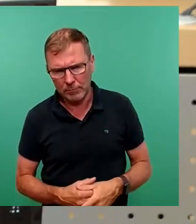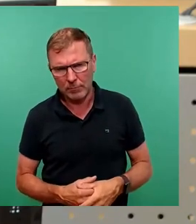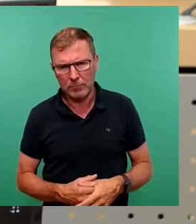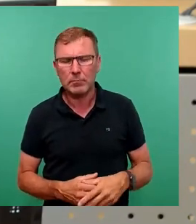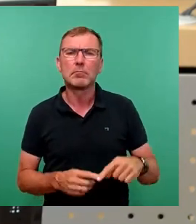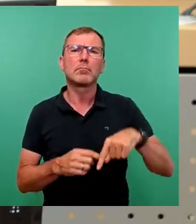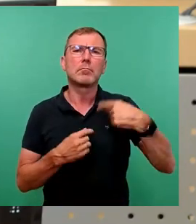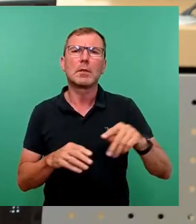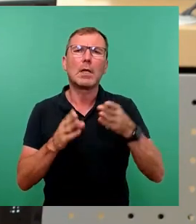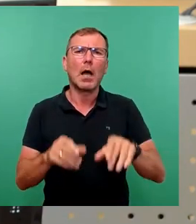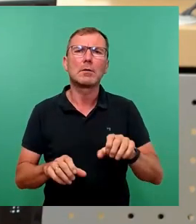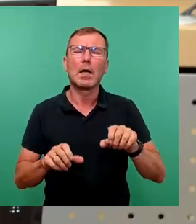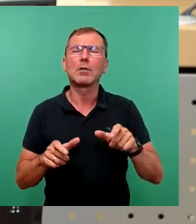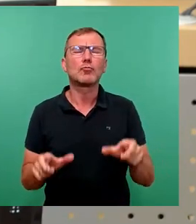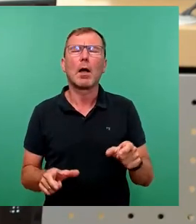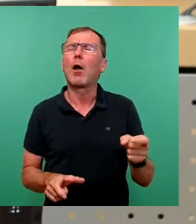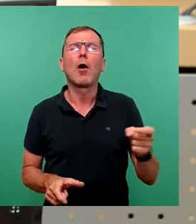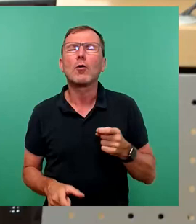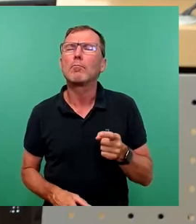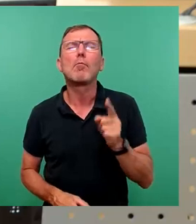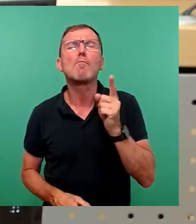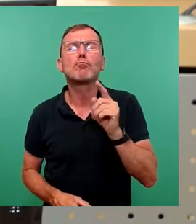Haushaltssperre kommt gewiss, kann man so sagen.